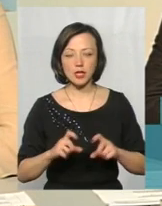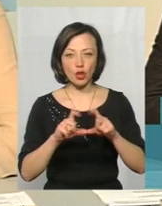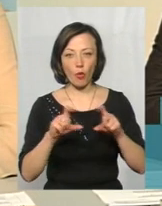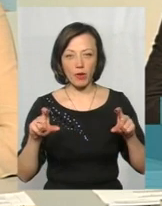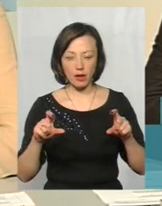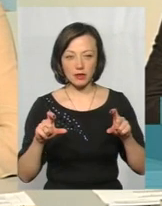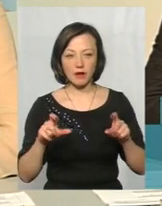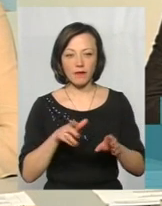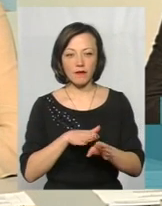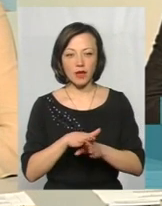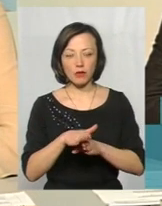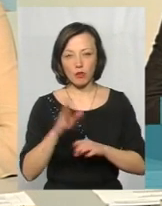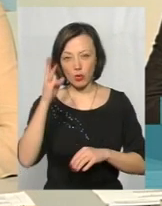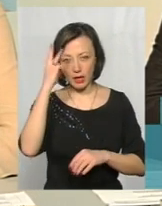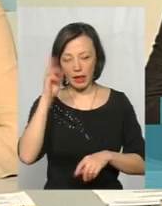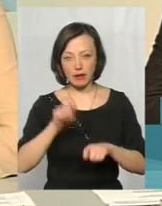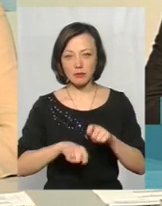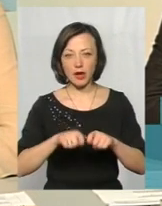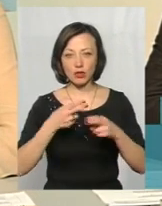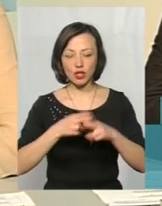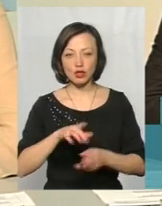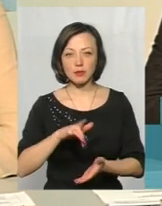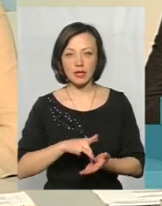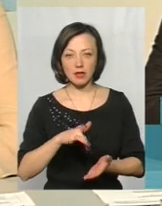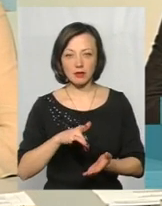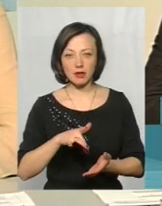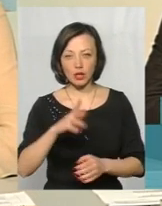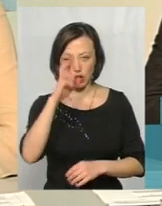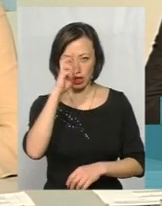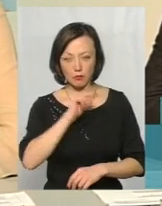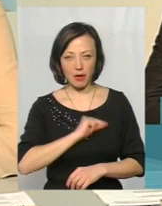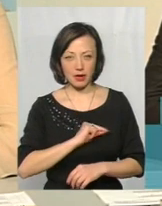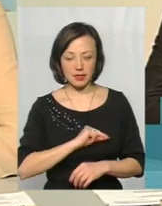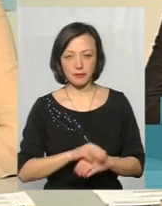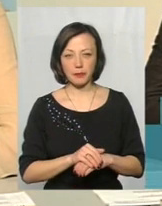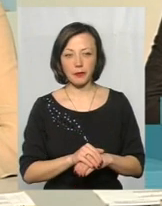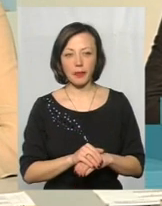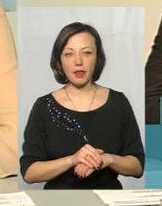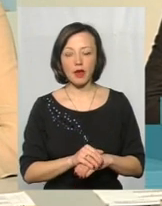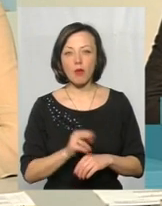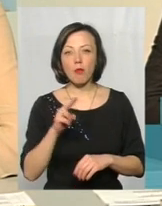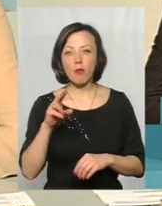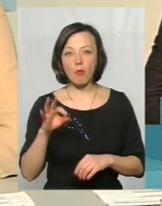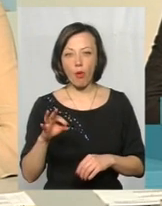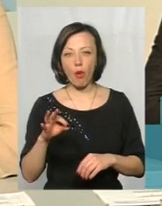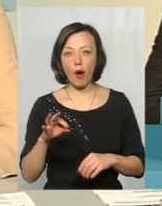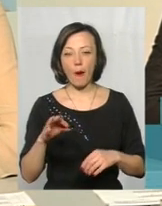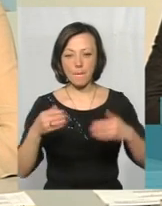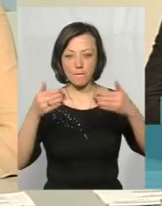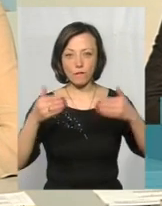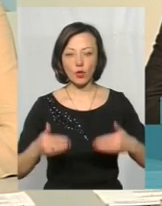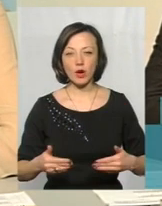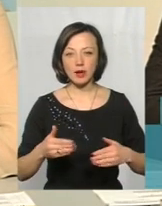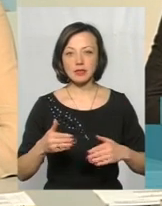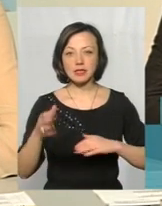який виконаний Подільським експертно-технічним центром Держпраці. Саме по мурах західної частини Північного двору, по